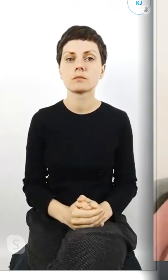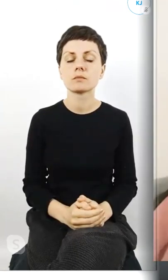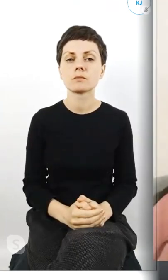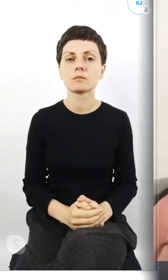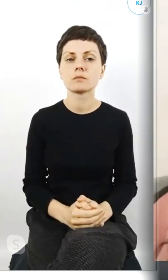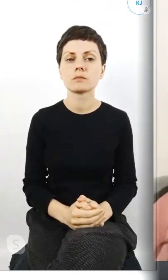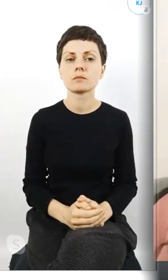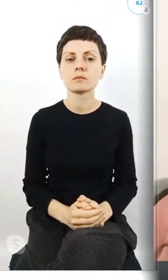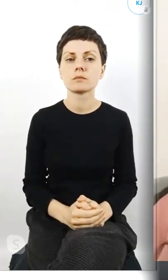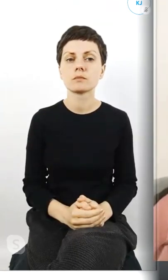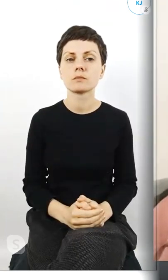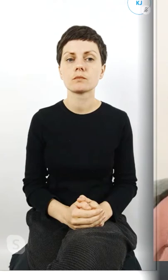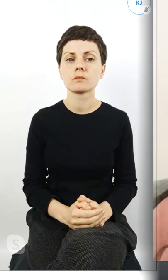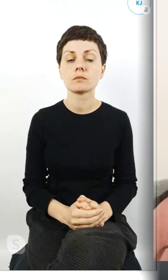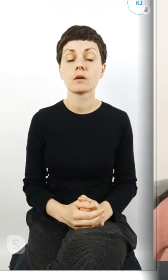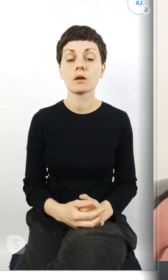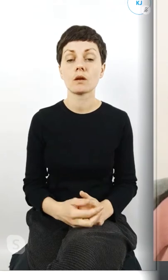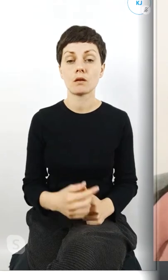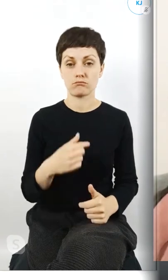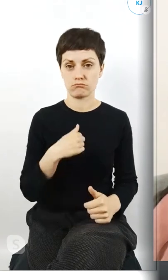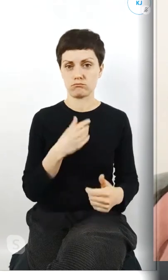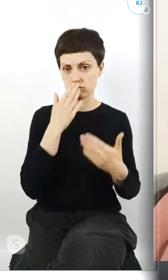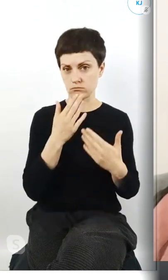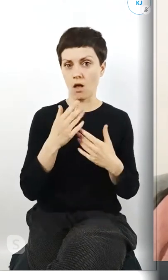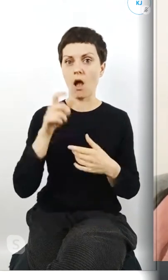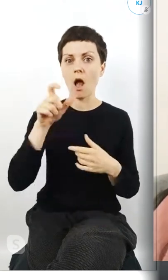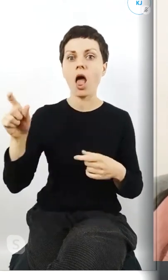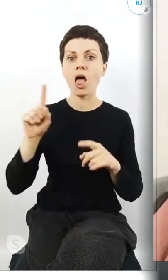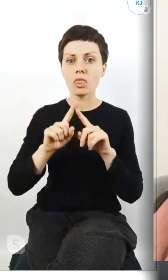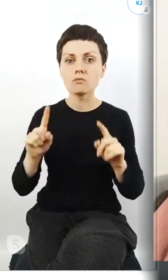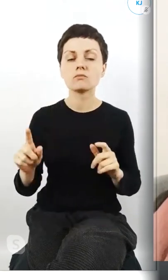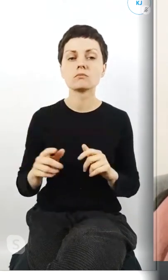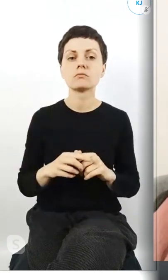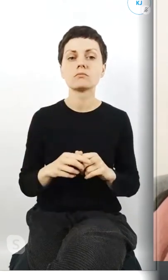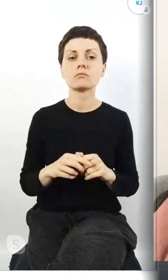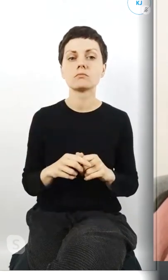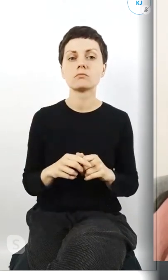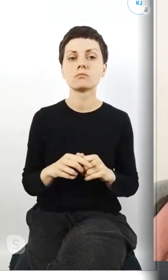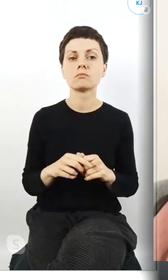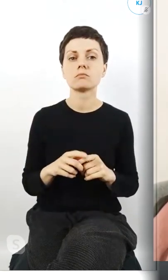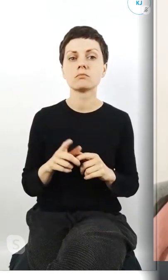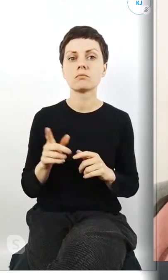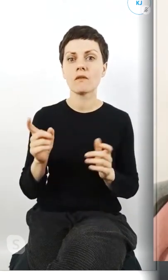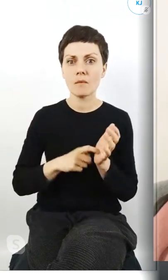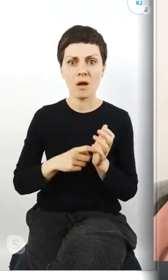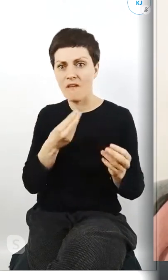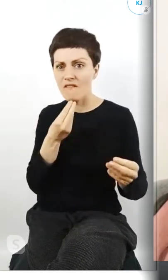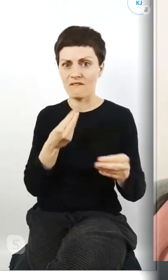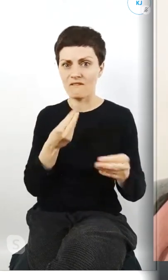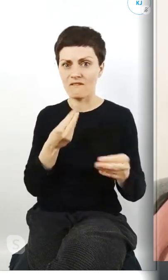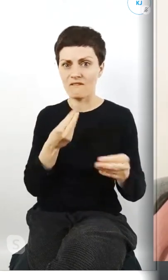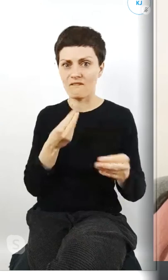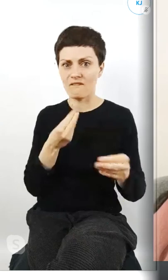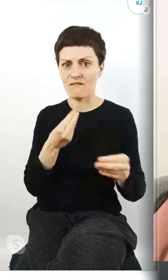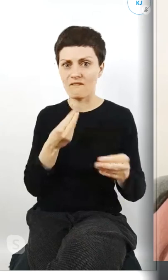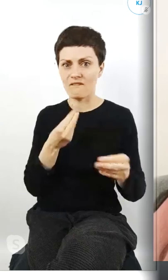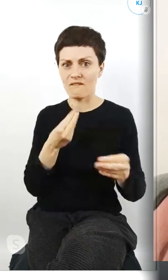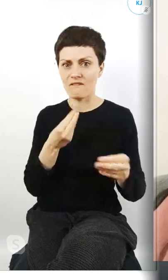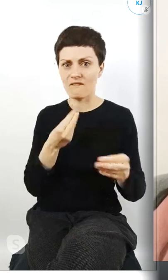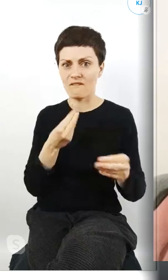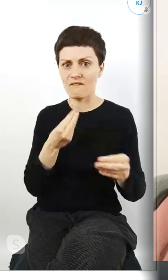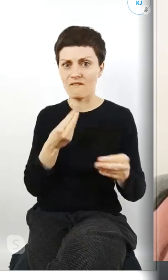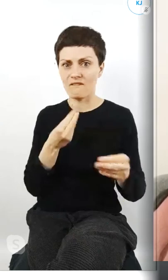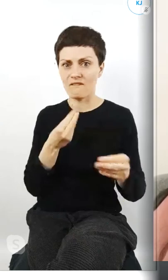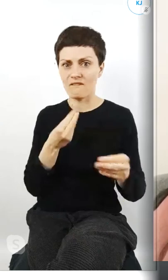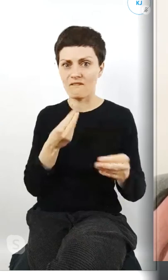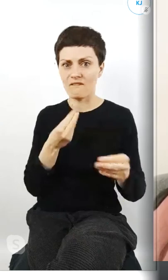Mi się właśnie wydaje, że nauczyciele teraz wymagają jeszcze więcej, bo jak tak patrzę na wysyłane lekcje,